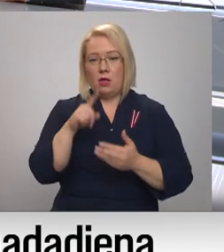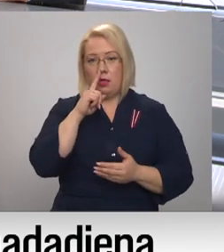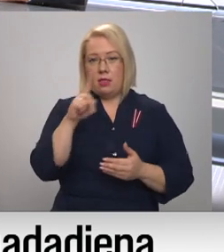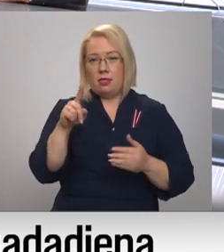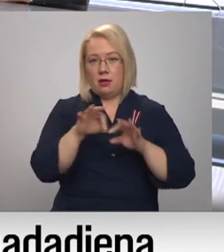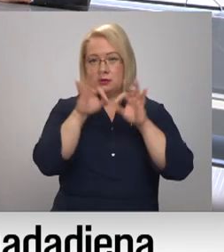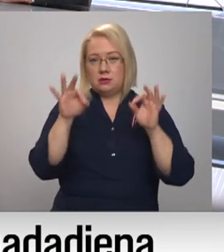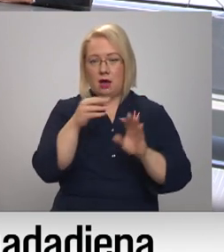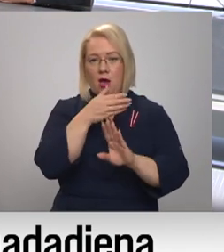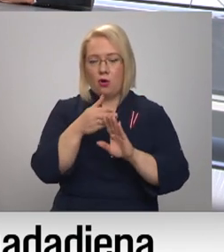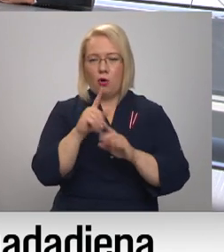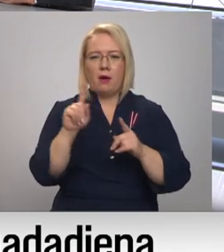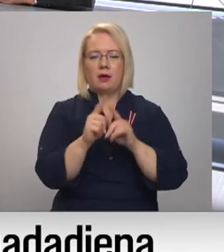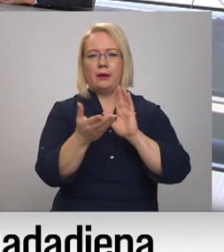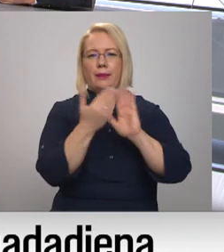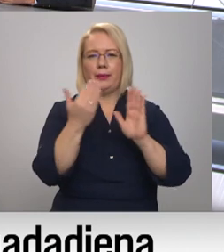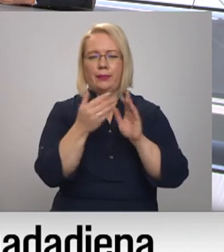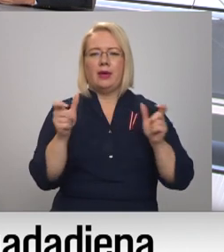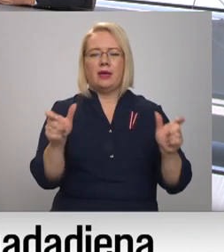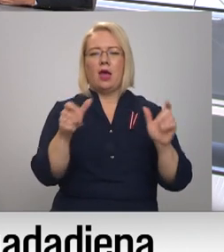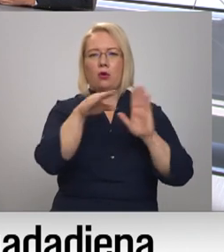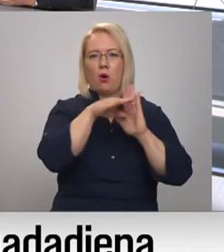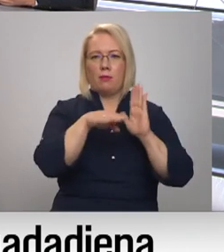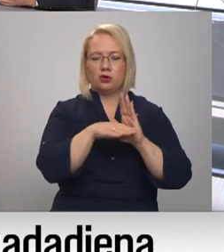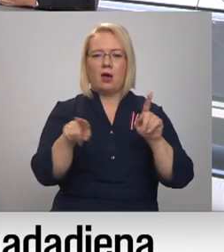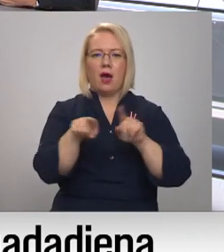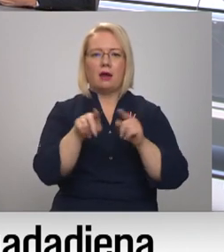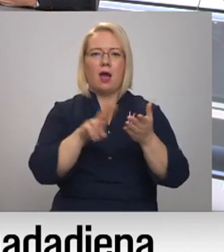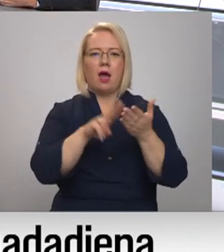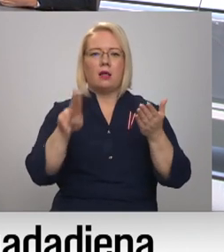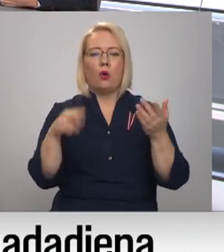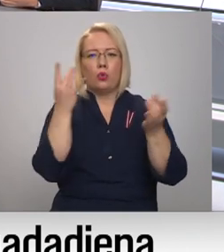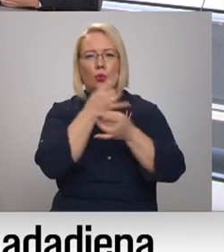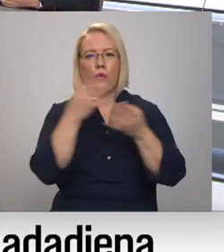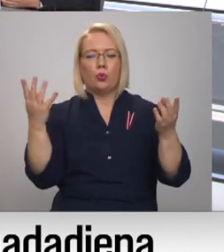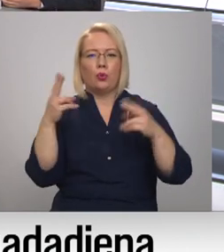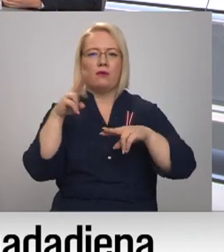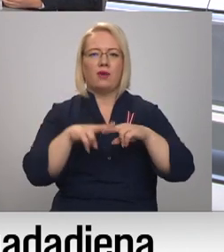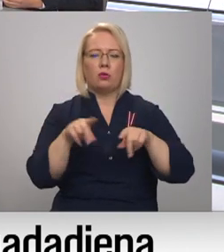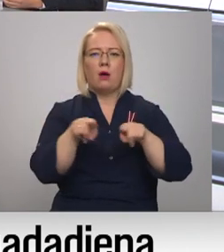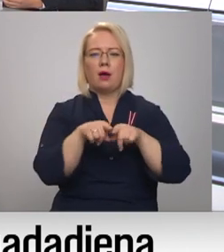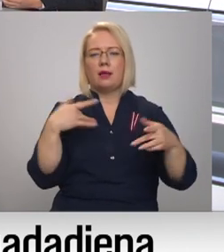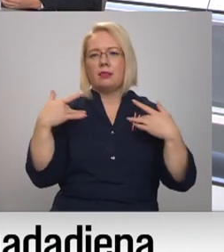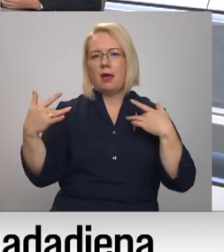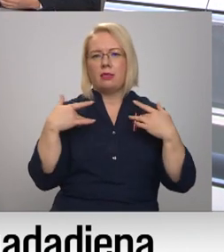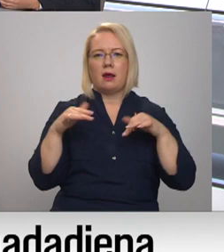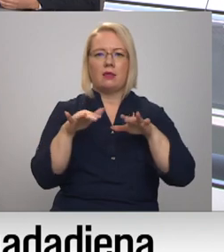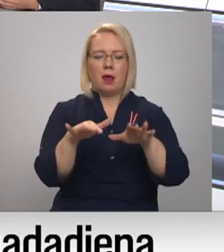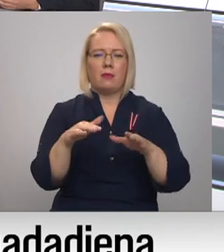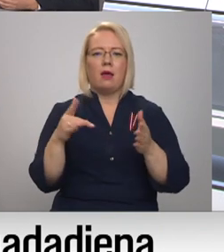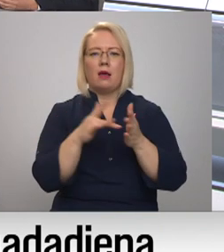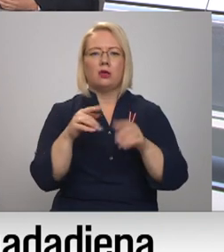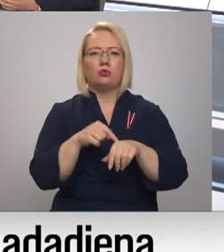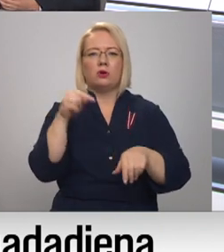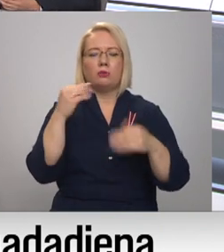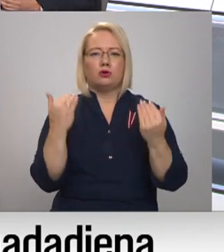mīkstināti tie daudzie ierobežāji, kas bija spēkā. Līdz ar to ir atļaut arī kultūras vietu, arī teātra darbību. Kāds tad ir noskaņēmis šo